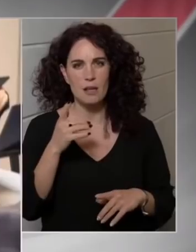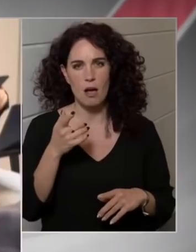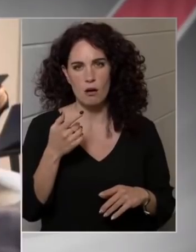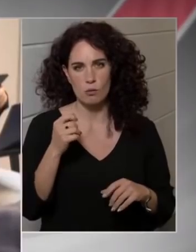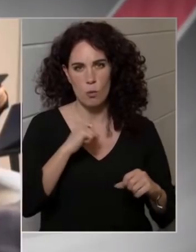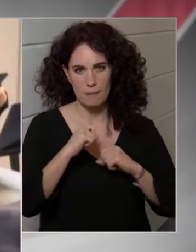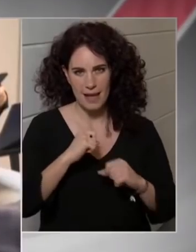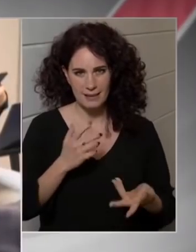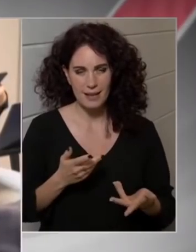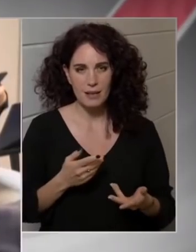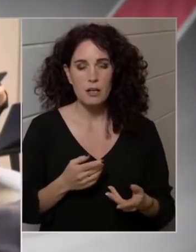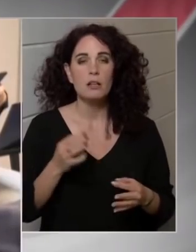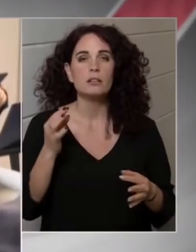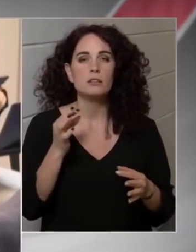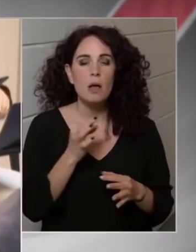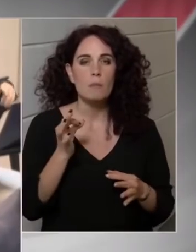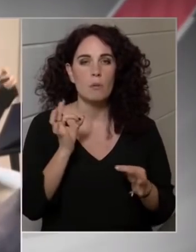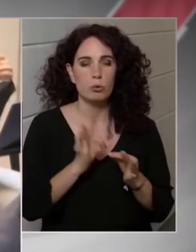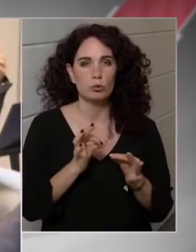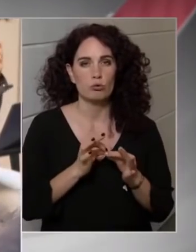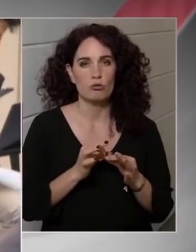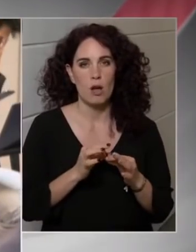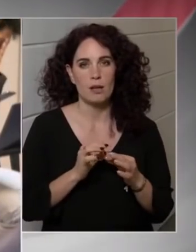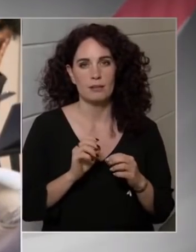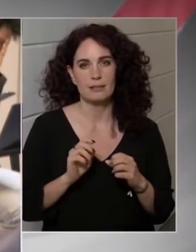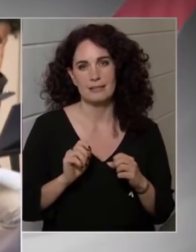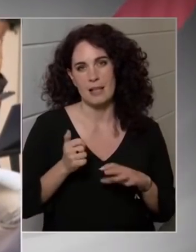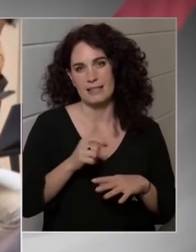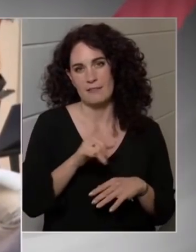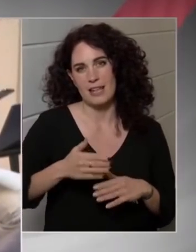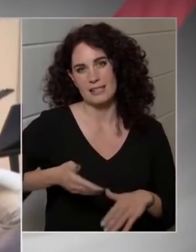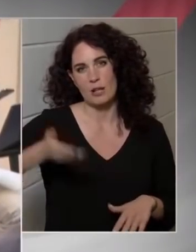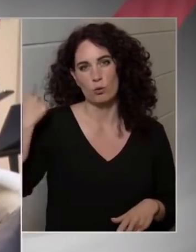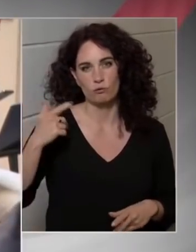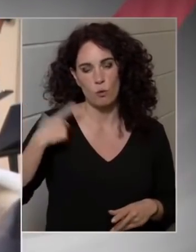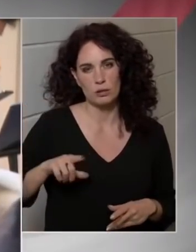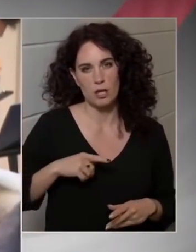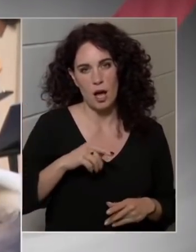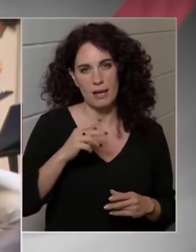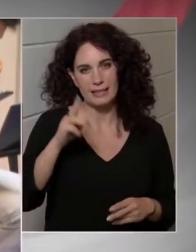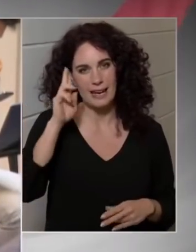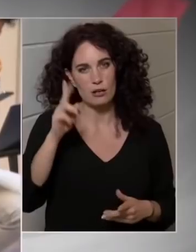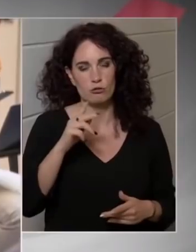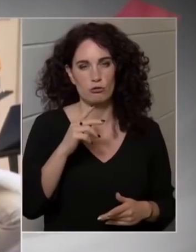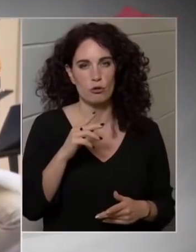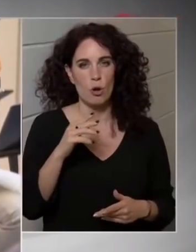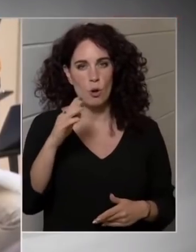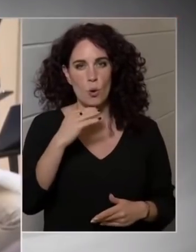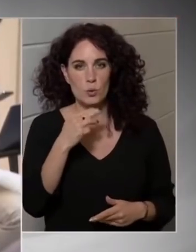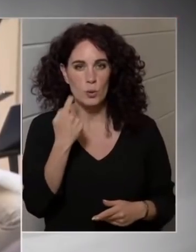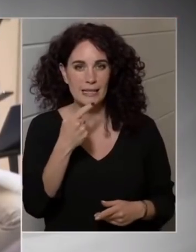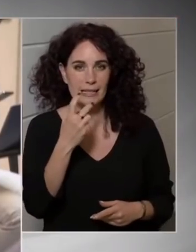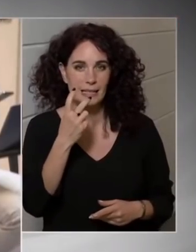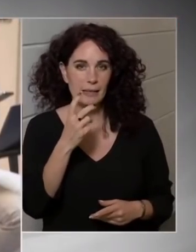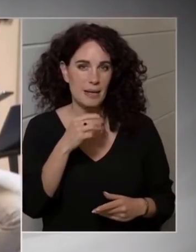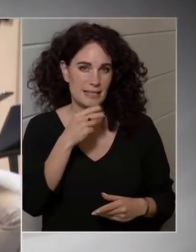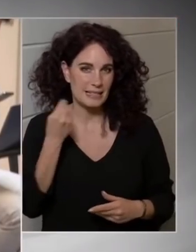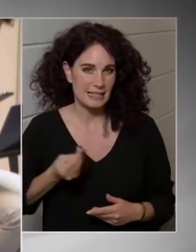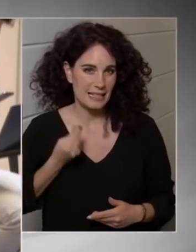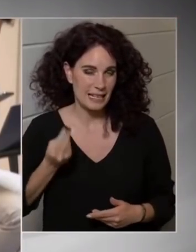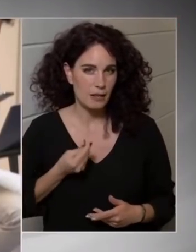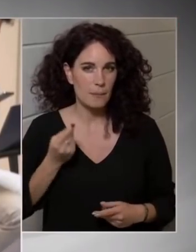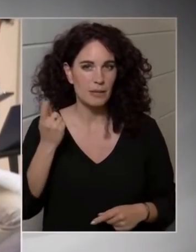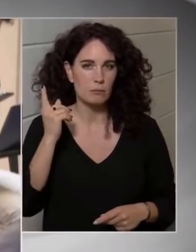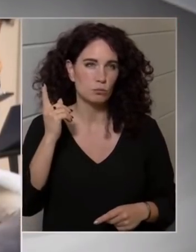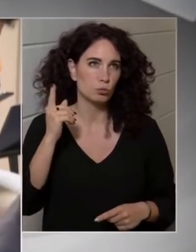napra pontosan 16 évvel ezelőtt volt a híres összödi beszéd, melyben Gyurcsány Ferenc maga ismerte be, hogy kormányzásának